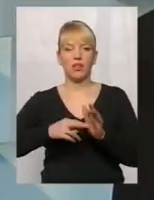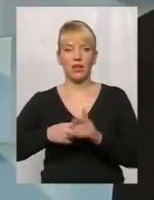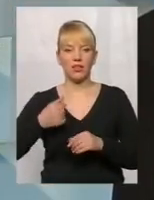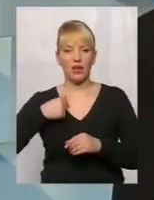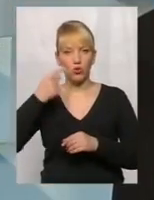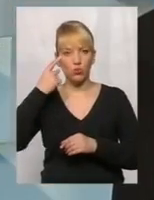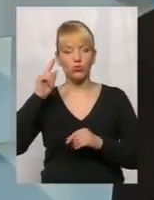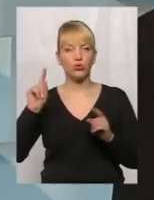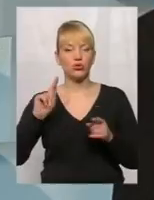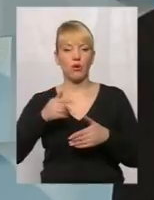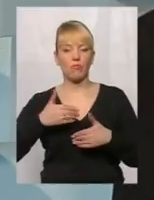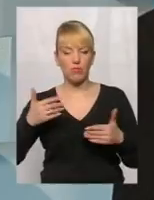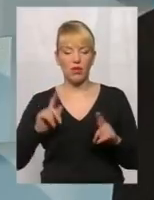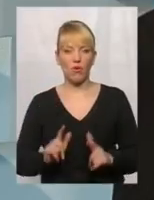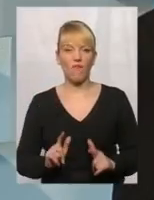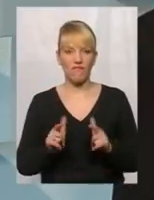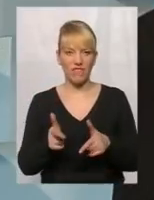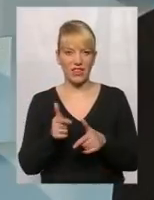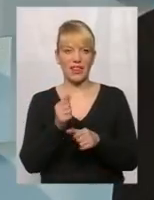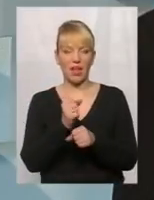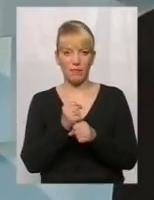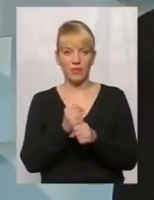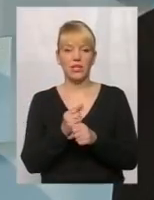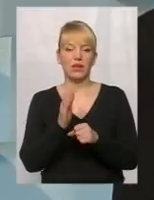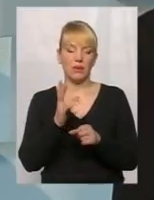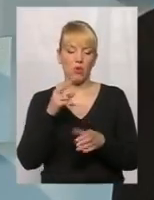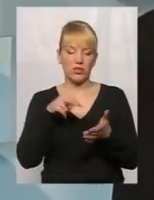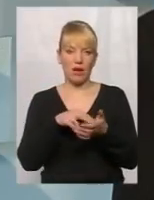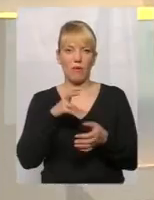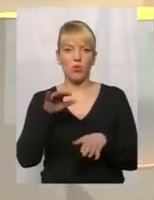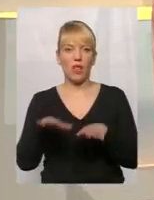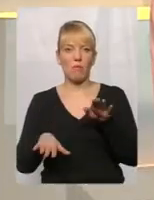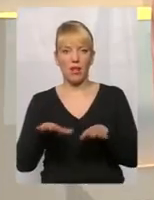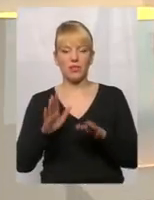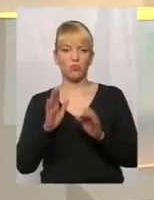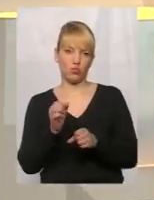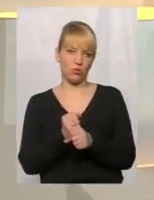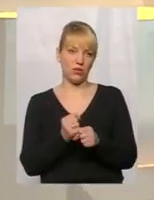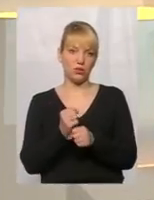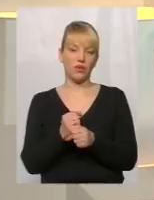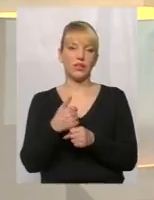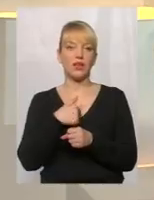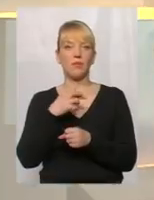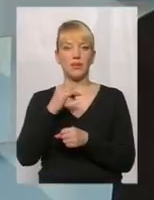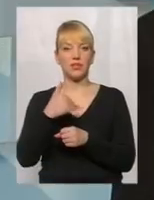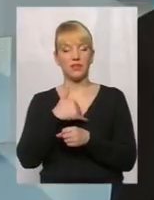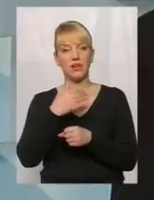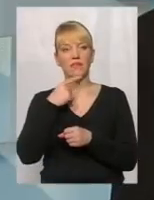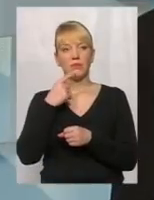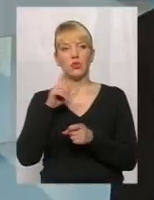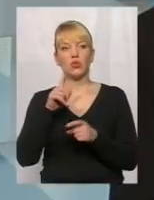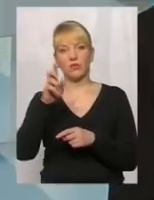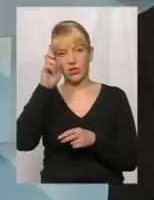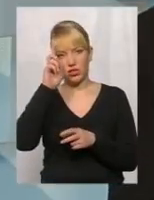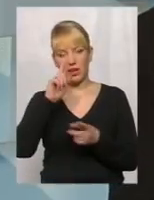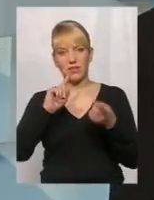ми його введемо, поставимо на баланс і будемо на ньому працювати. Але зараз я хотів би відмітити, що трошки в державі